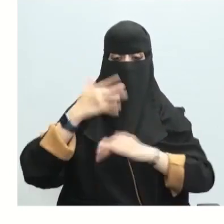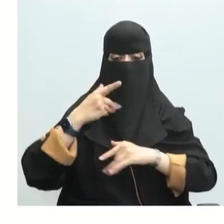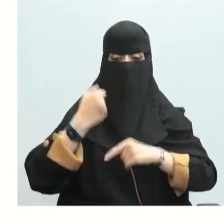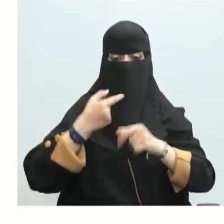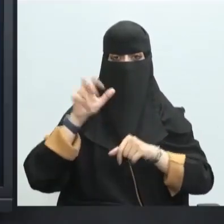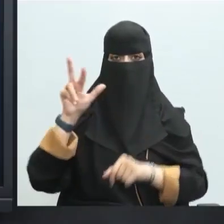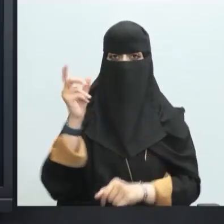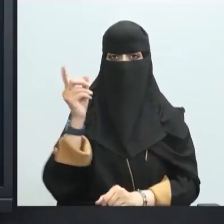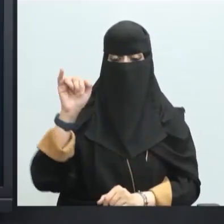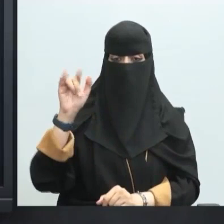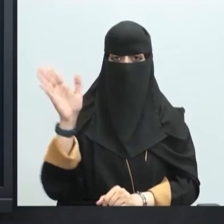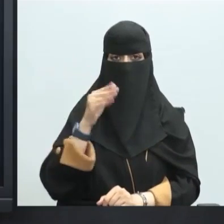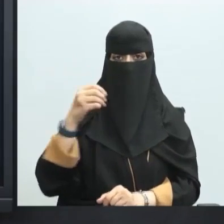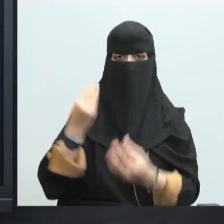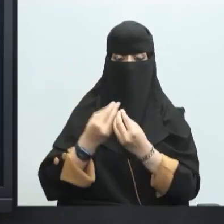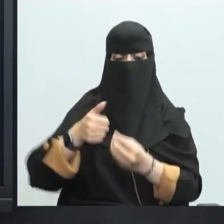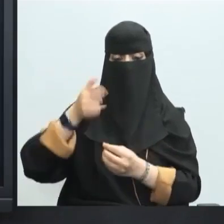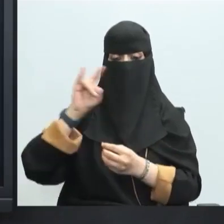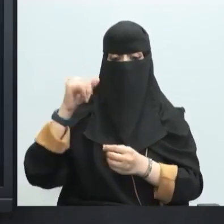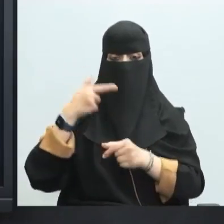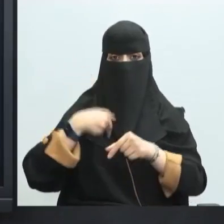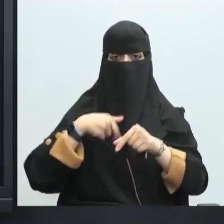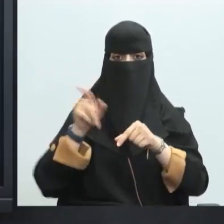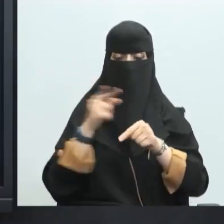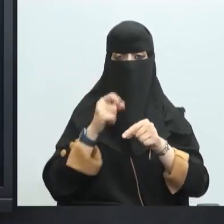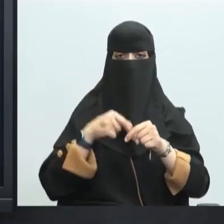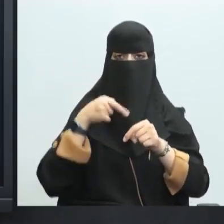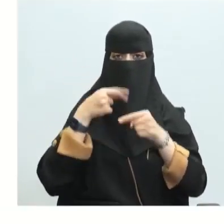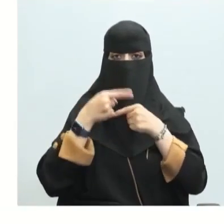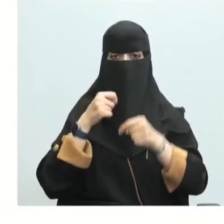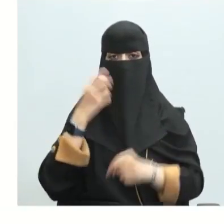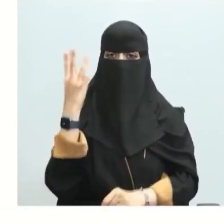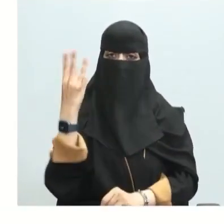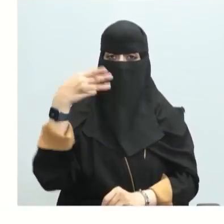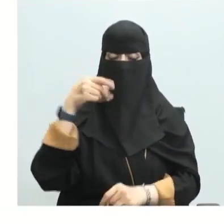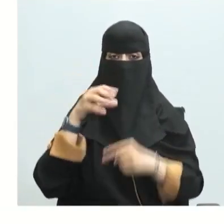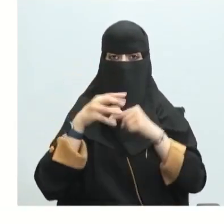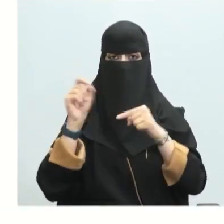وجد عمليا أن الدلتا إتش لها تساوي موجب 33.2